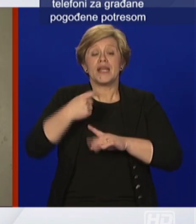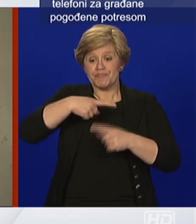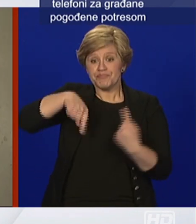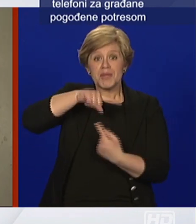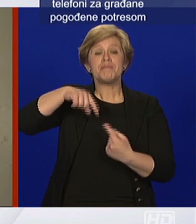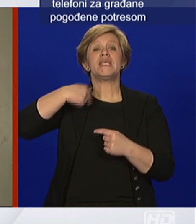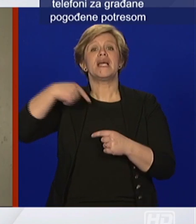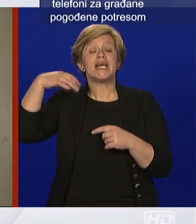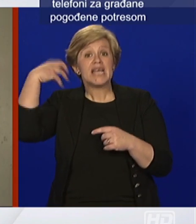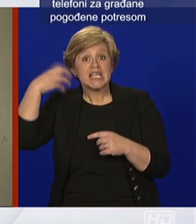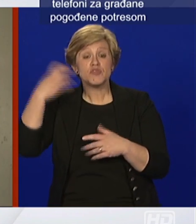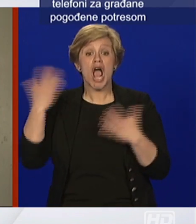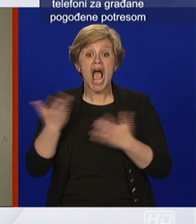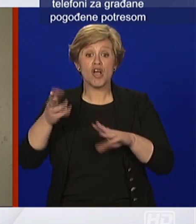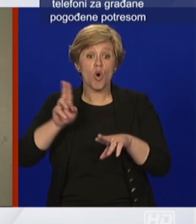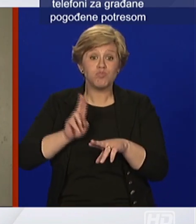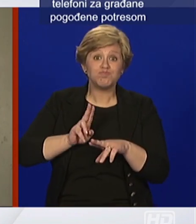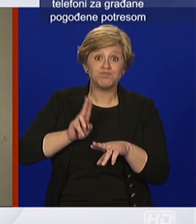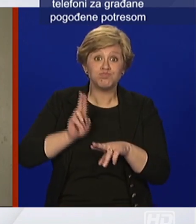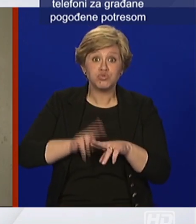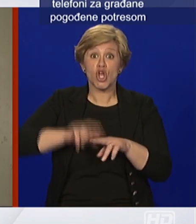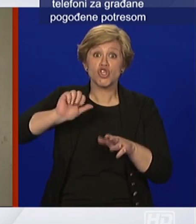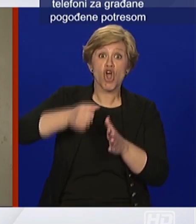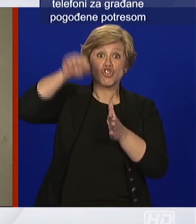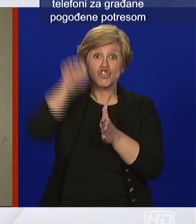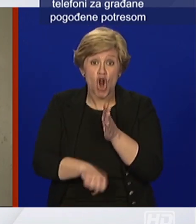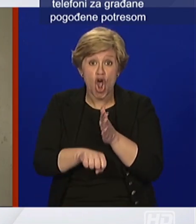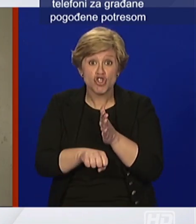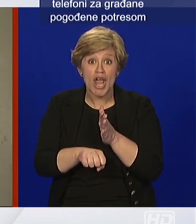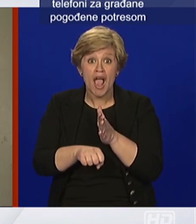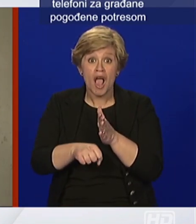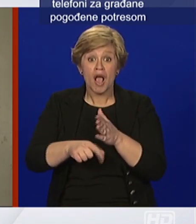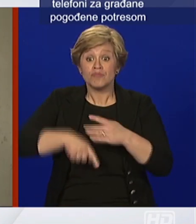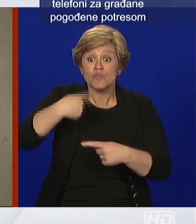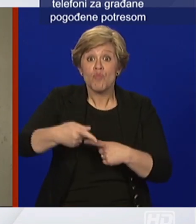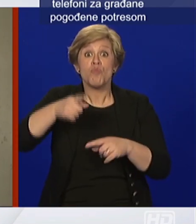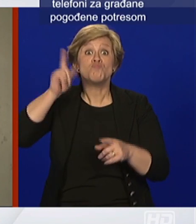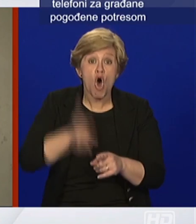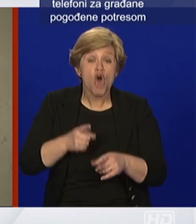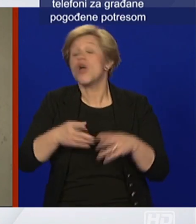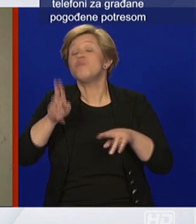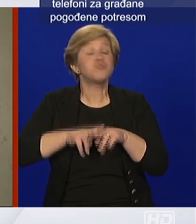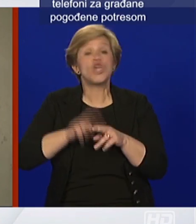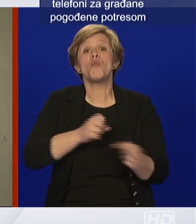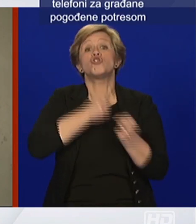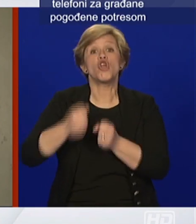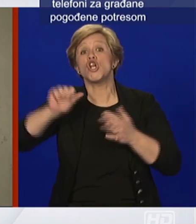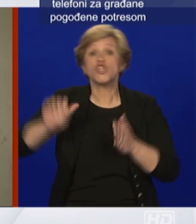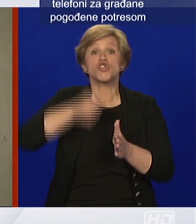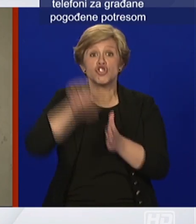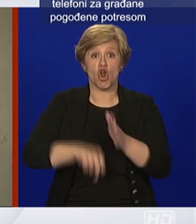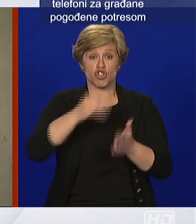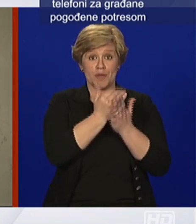pokazalo da će i one biti nužne prema tome molim vas svi se držite onoga što je propisano